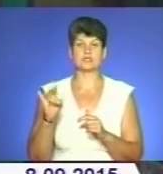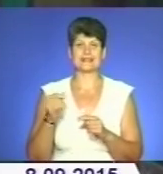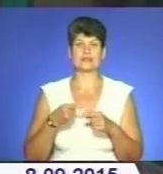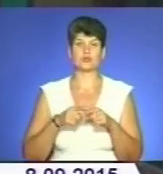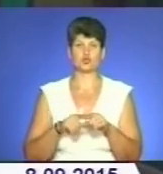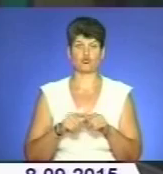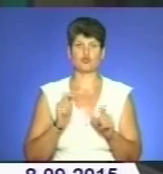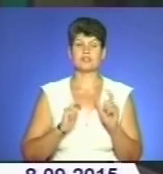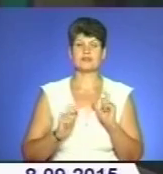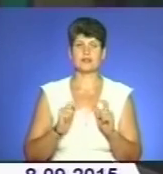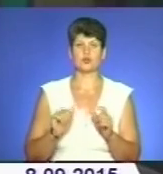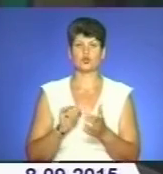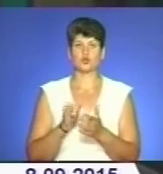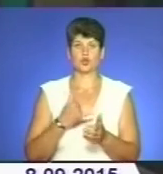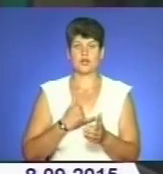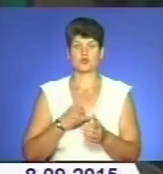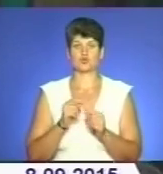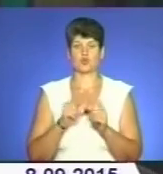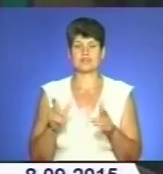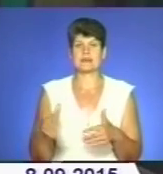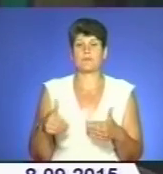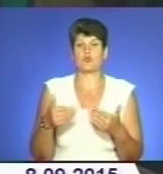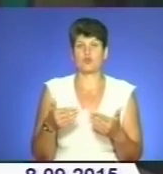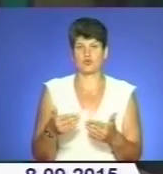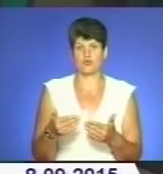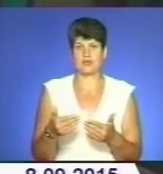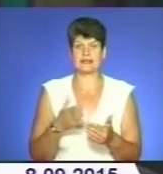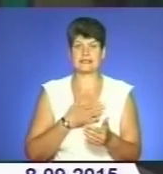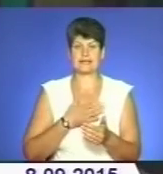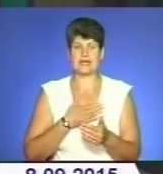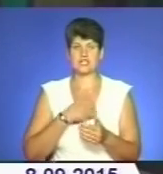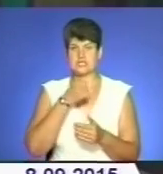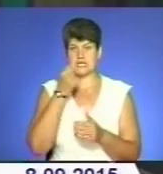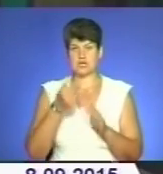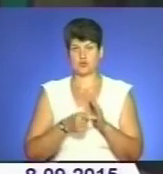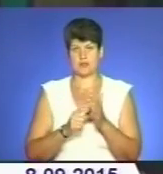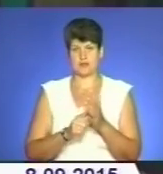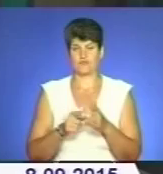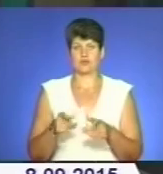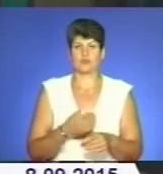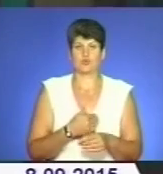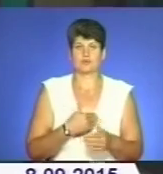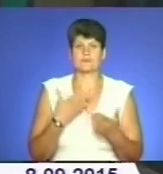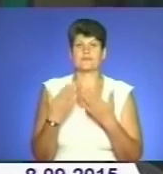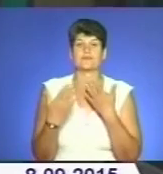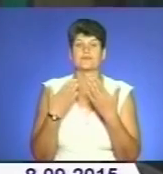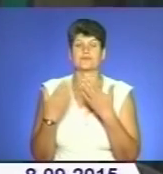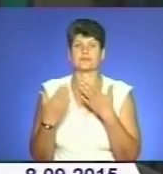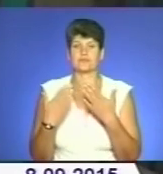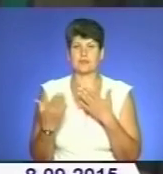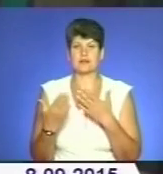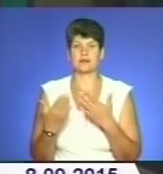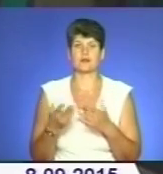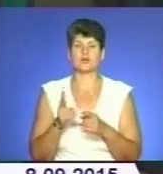університету до нашої школи запропонували саме наші старшокласники. Вони прагнуть спілкування саме з